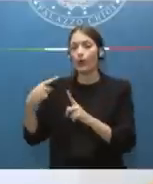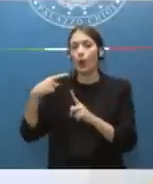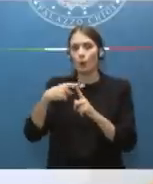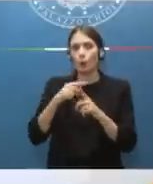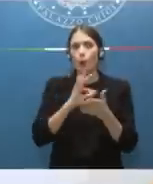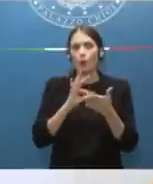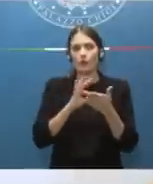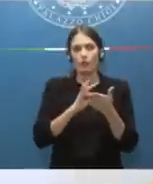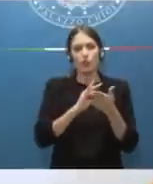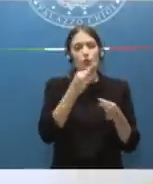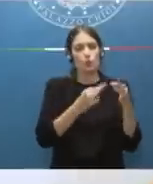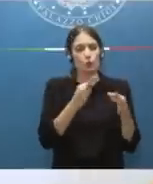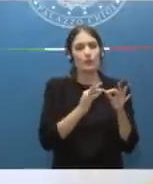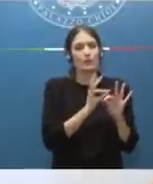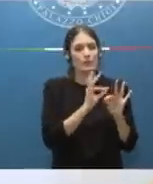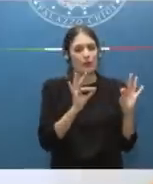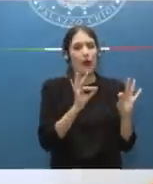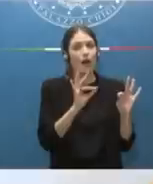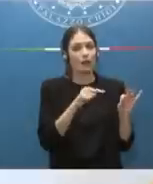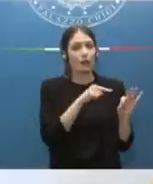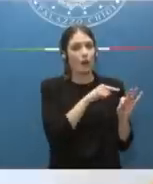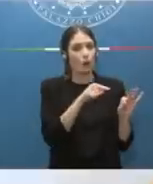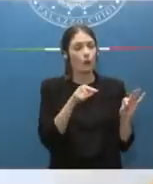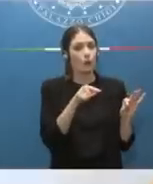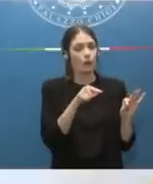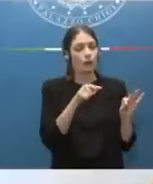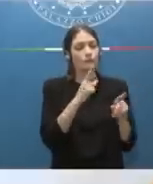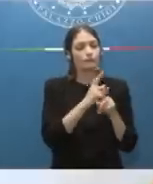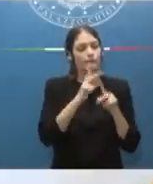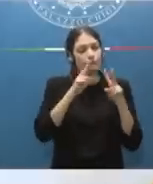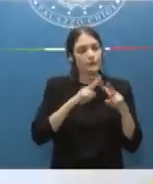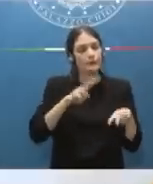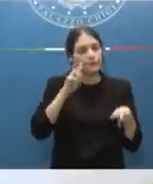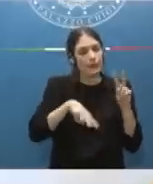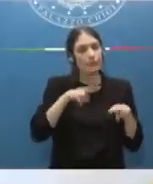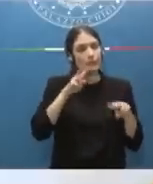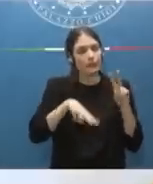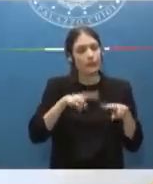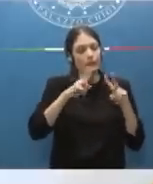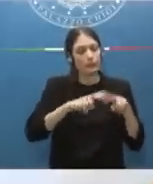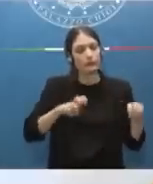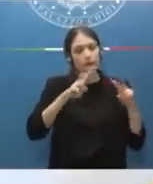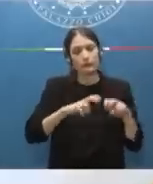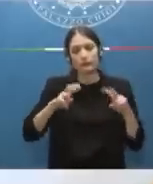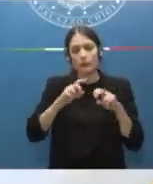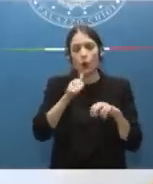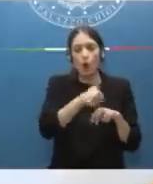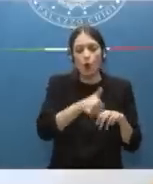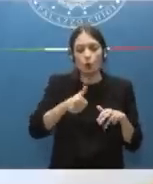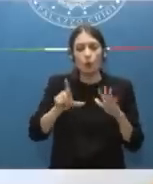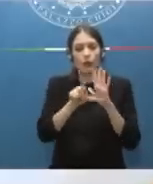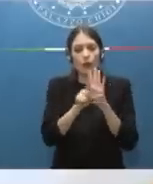uffici giudiziari dei gradi successivi a verificare, volta per volta, reato per reato,